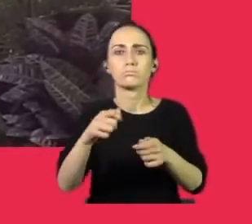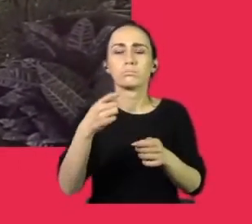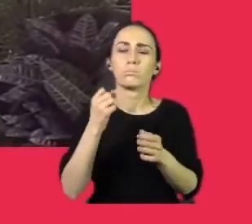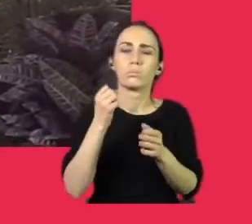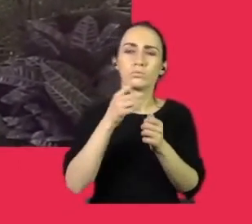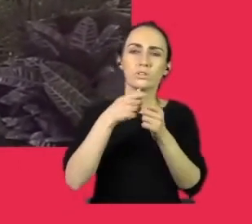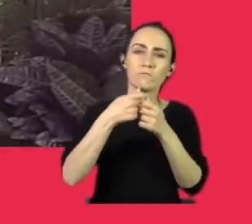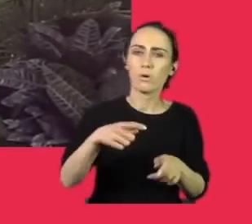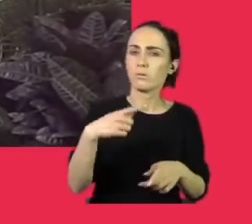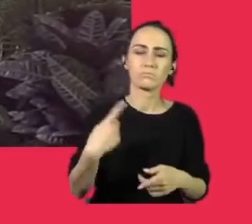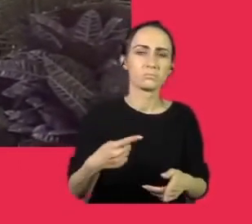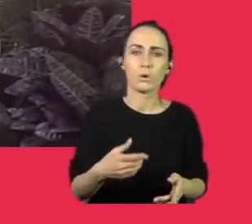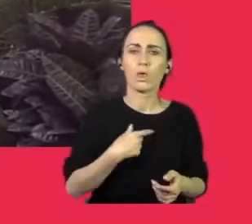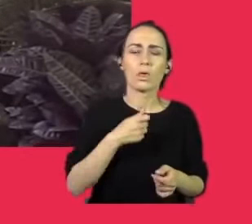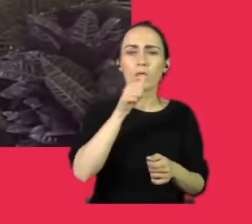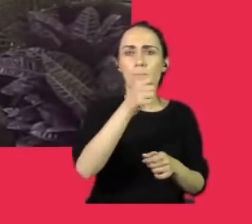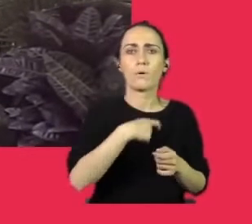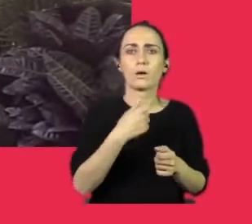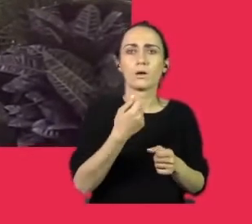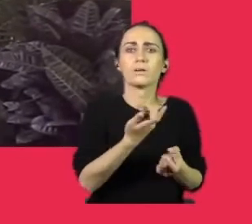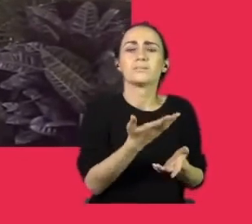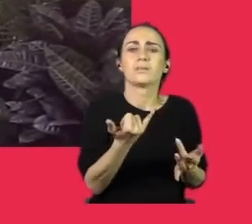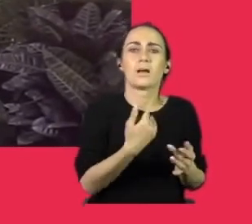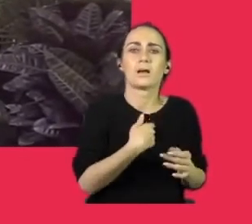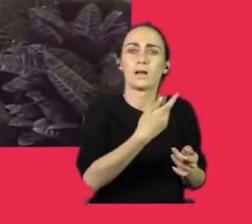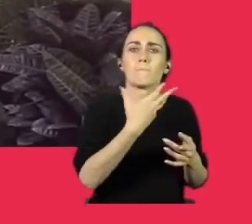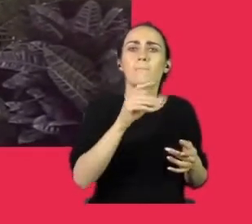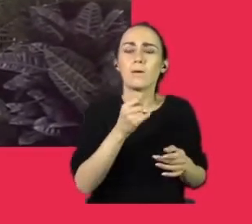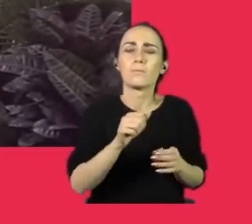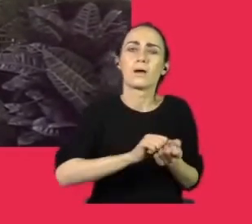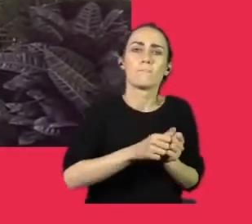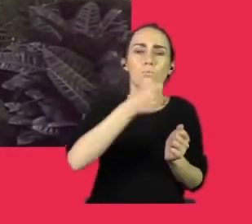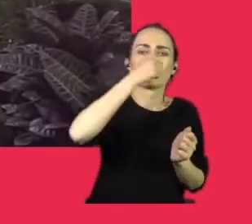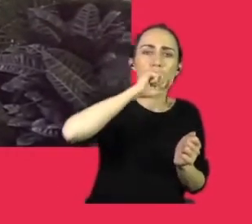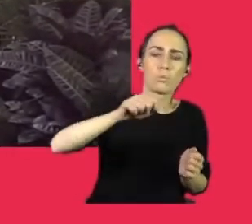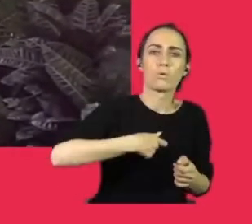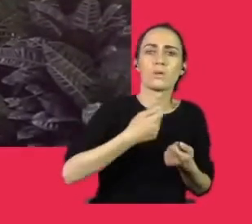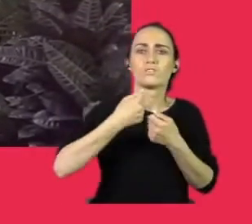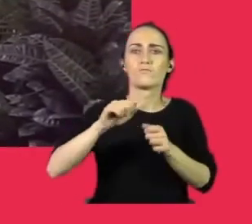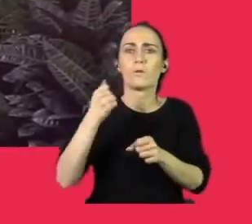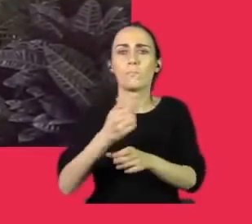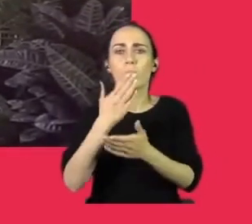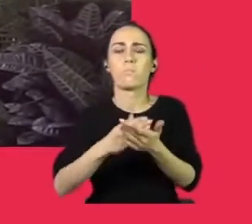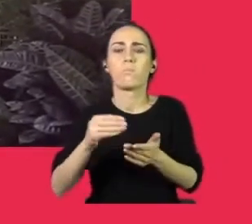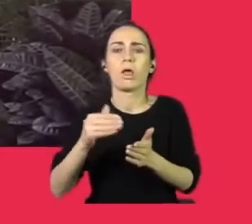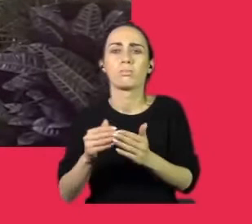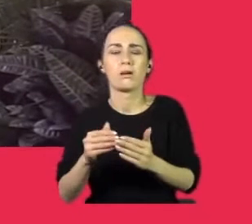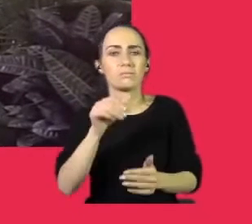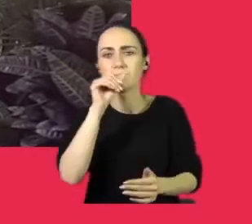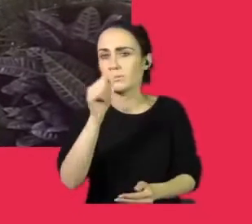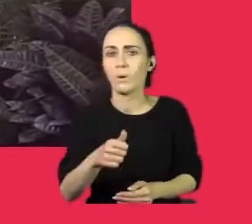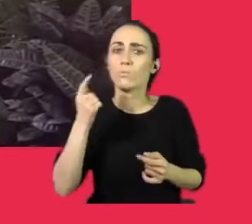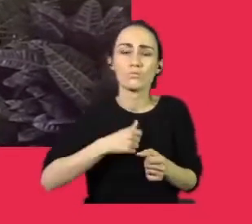możemy, bo nie da się obsługiwać manata, czy słonia, czy tygrysa na pół etatu. A także nie